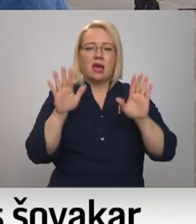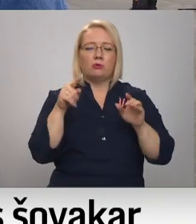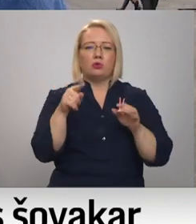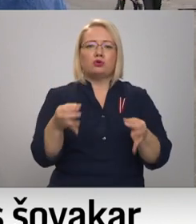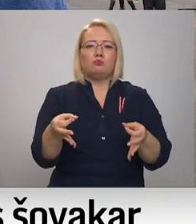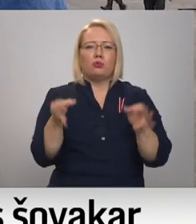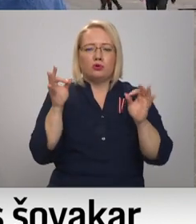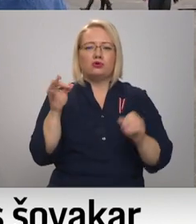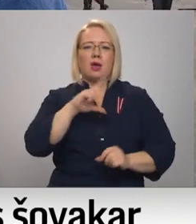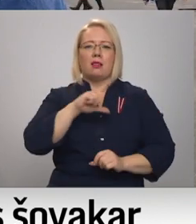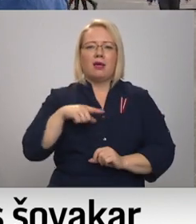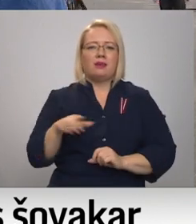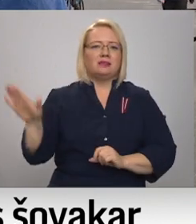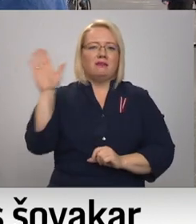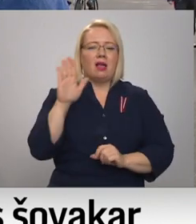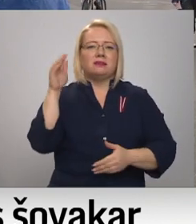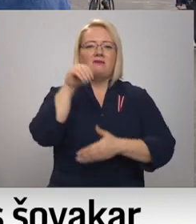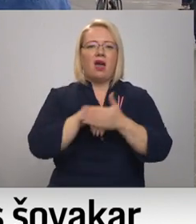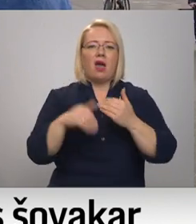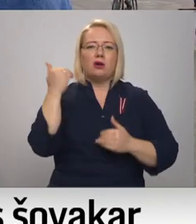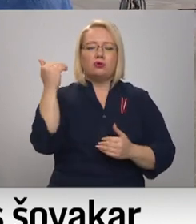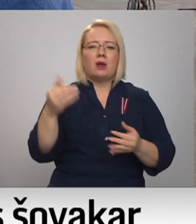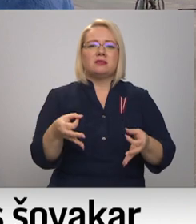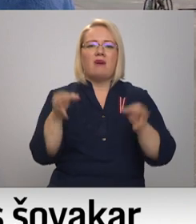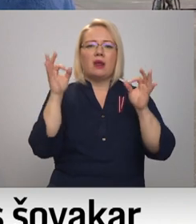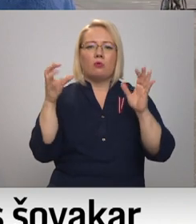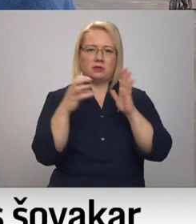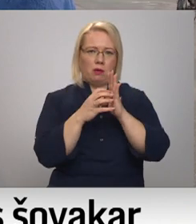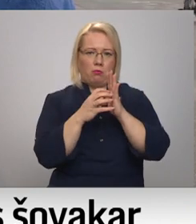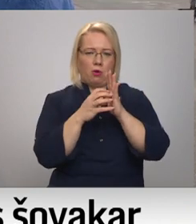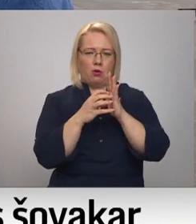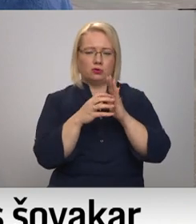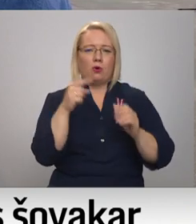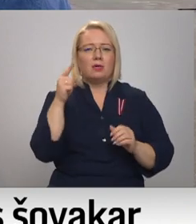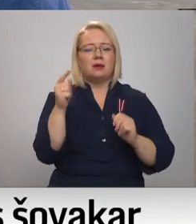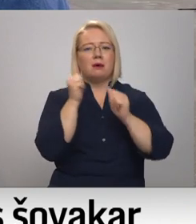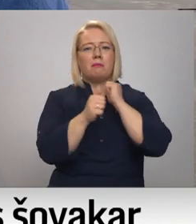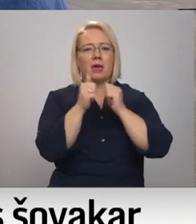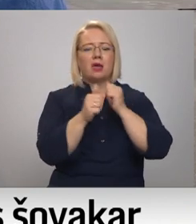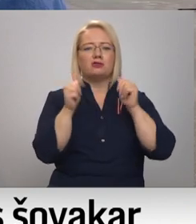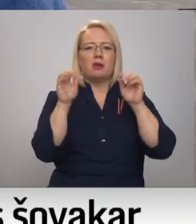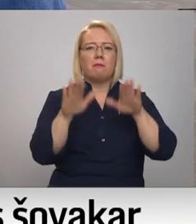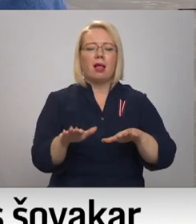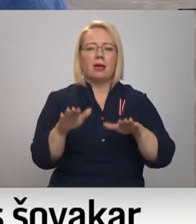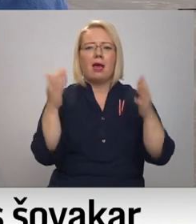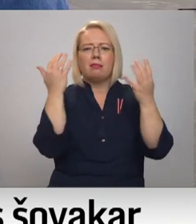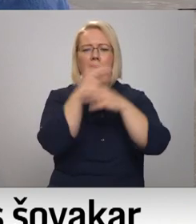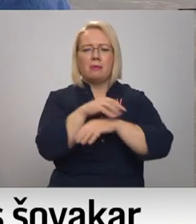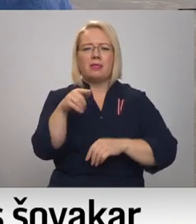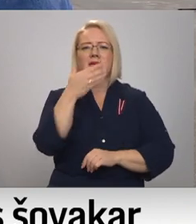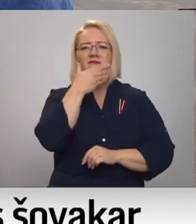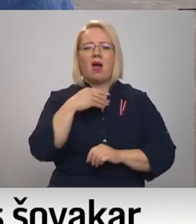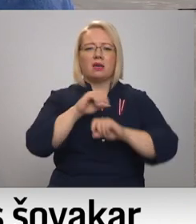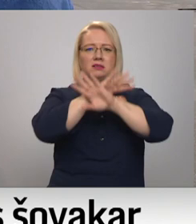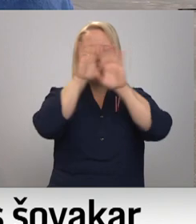Latvijas valsts, Latviešu vēsturē būtiskos simbols, kas, manuprāt, bieži vien palika nepamanīt šīs vājās apgaismas